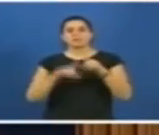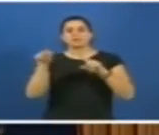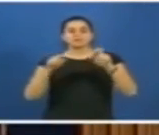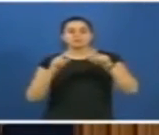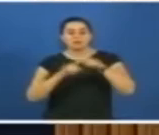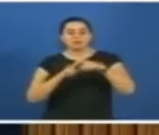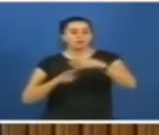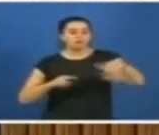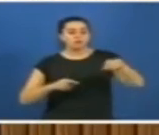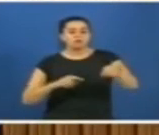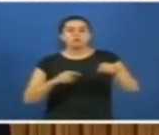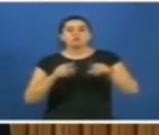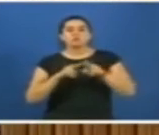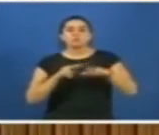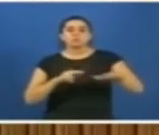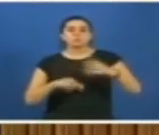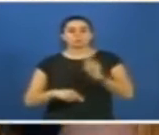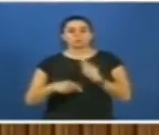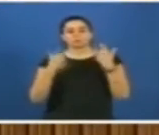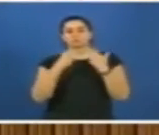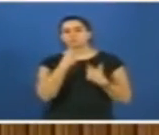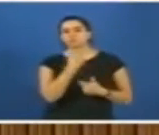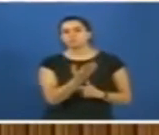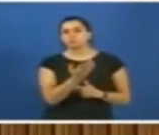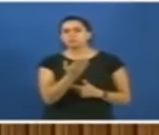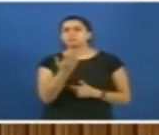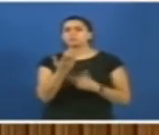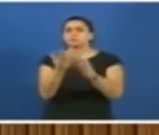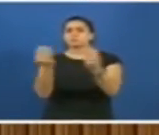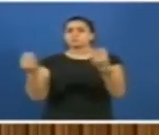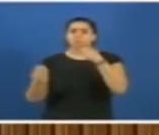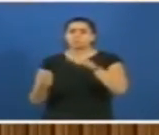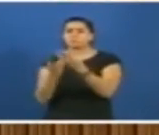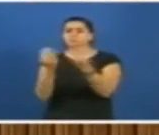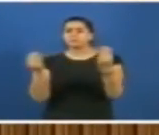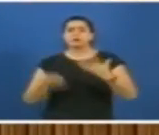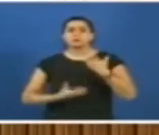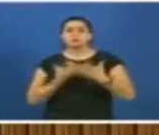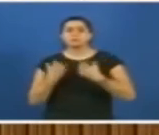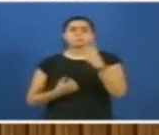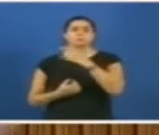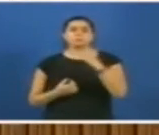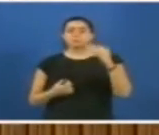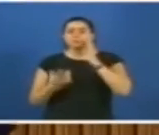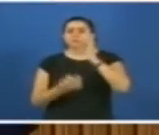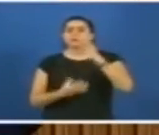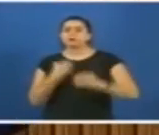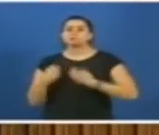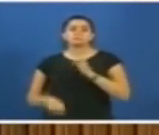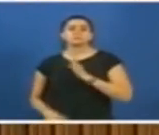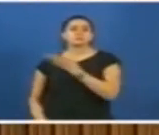kenarındaki koyundan sorumluyum ben. Ya binlerce kişiyi mağdur etmişsin. Bir milyonu aşkın mağdur var.